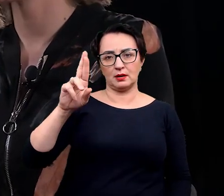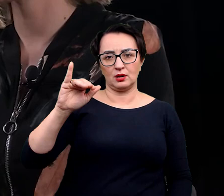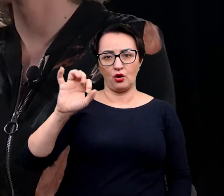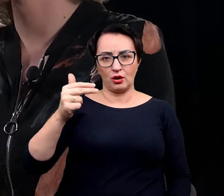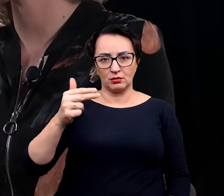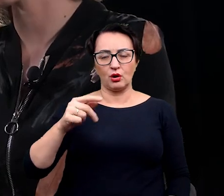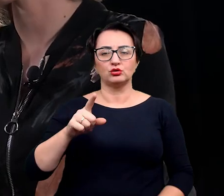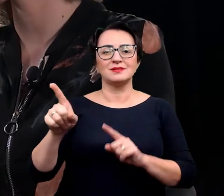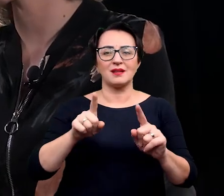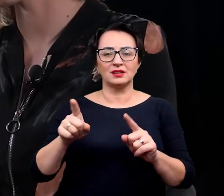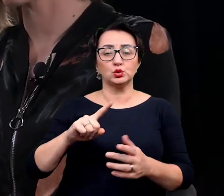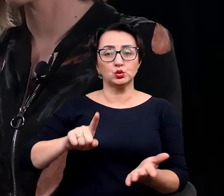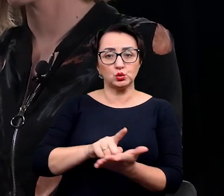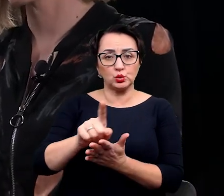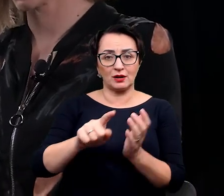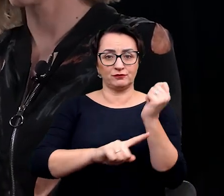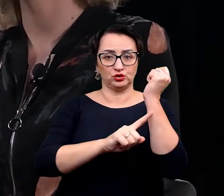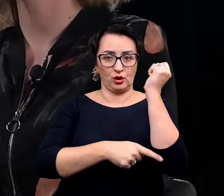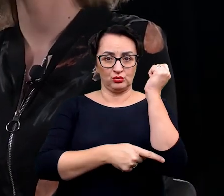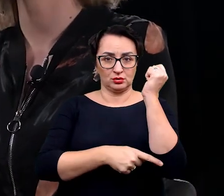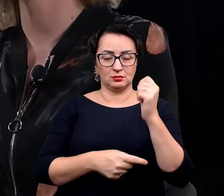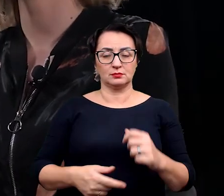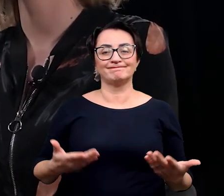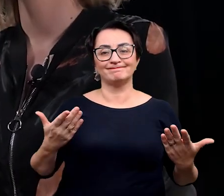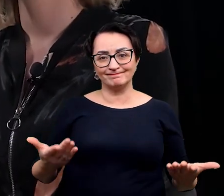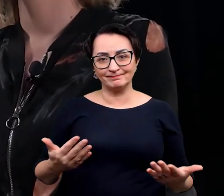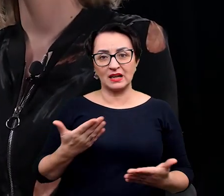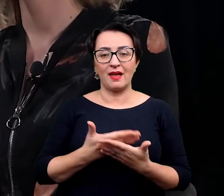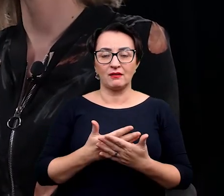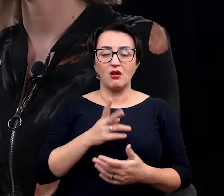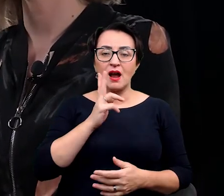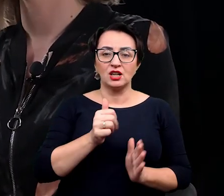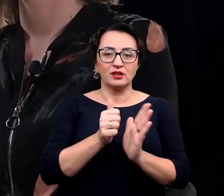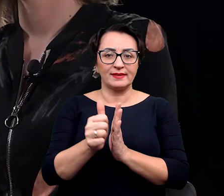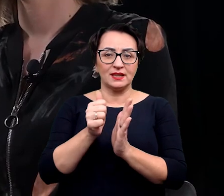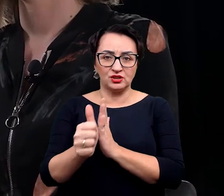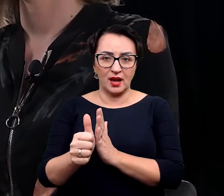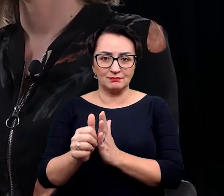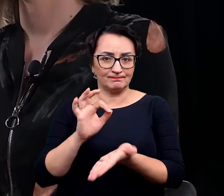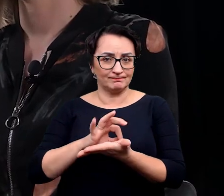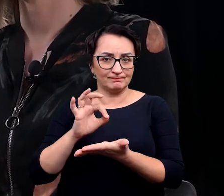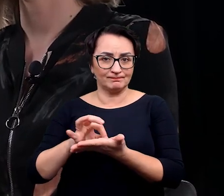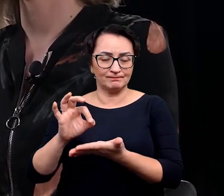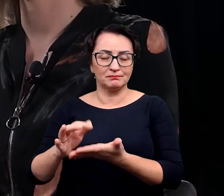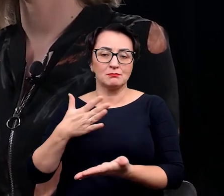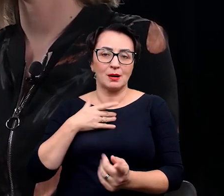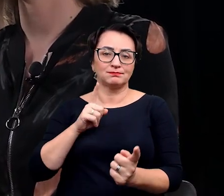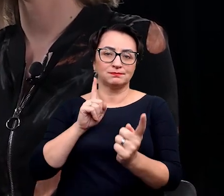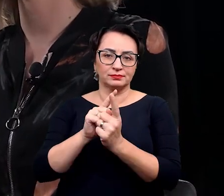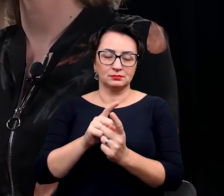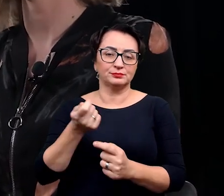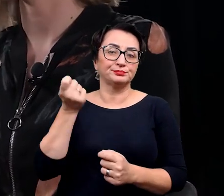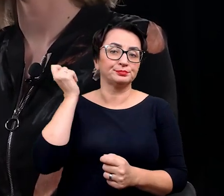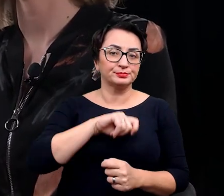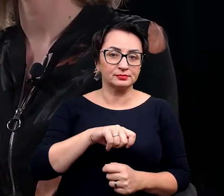konkretniej najpierw z ciężarnej szczużycy. Tak, więc tak naprawdę co tydzień mamy do czynienia